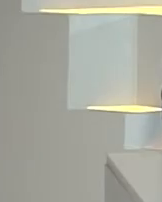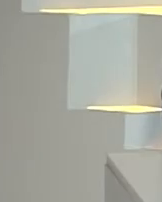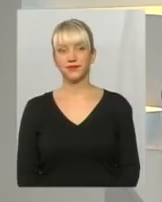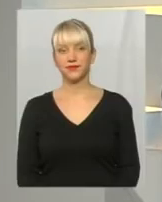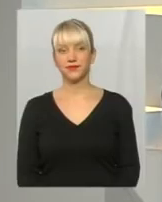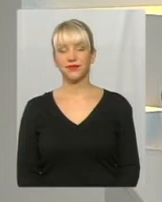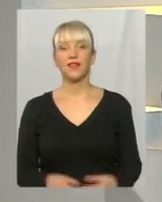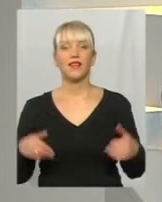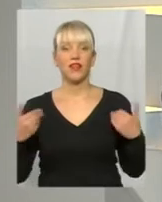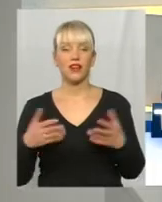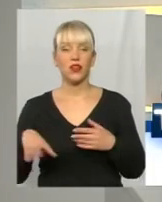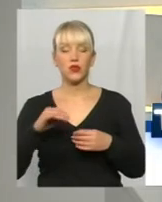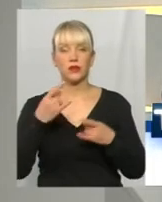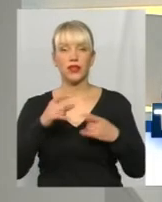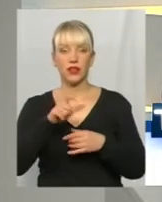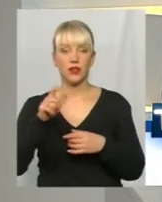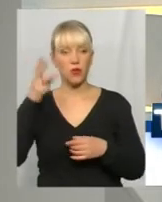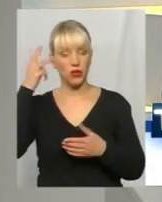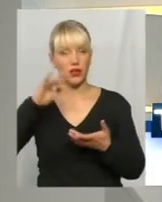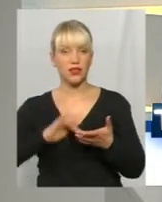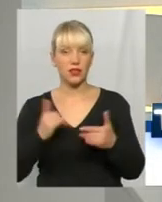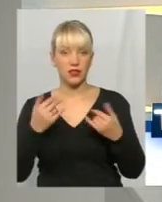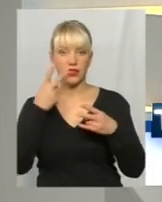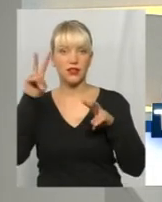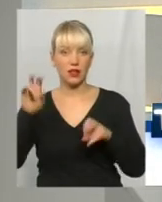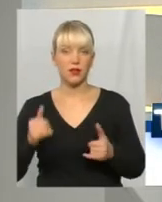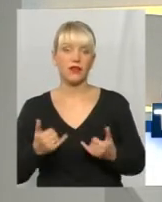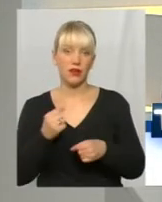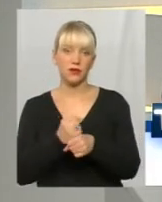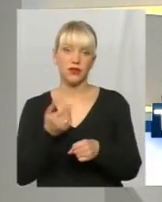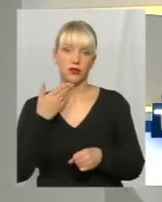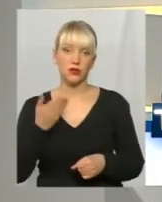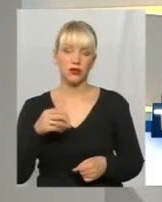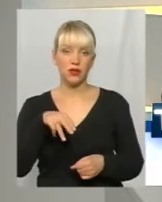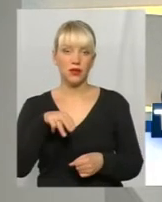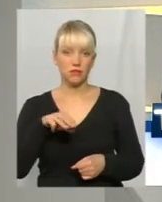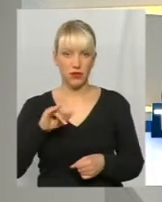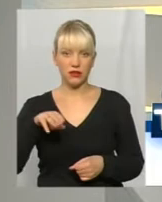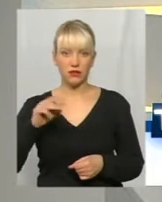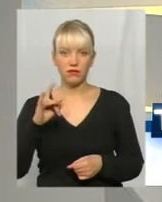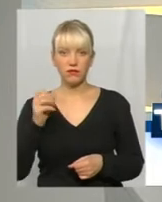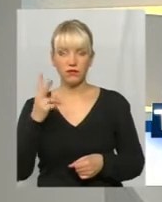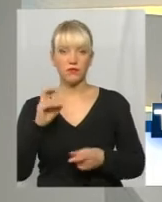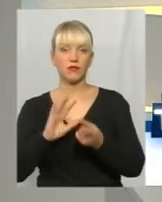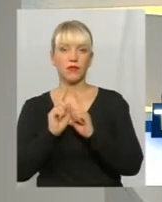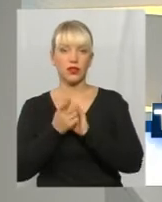Мої вітання усім телеглядачам Поділля Центр в ефірі теми. Сьогодні для вас у студії працює ведуча Юна Мітрашко, переклад на жестову